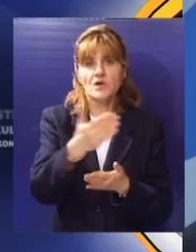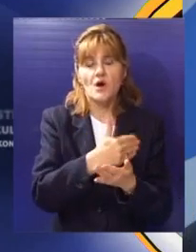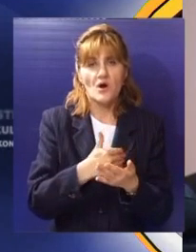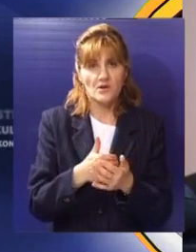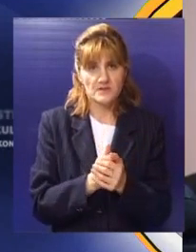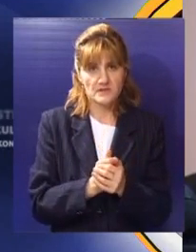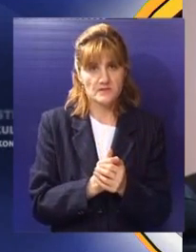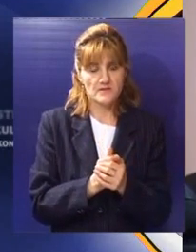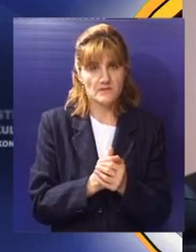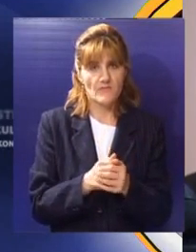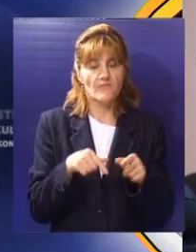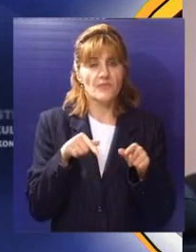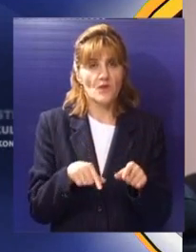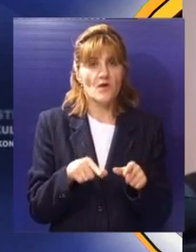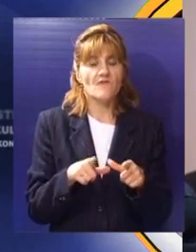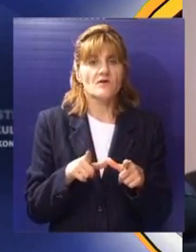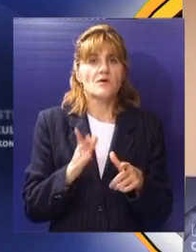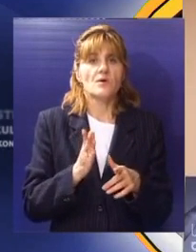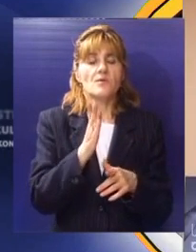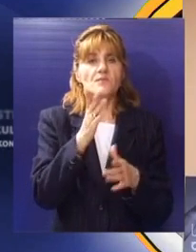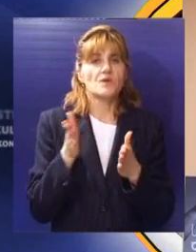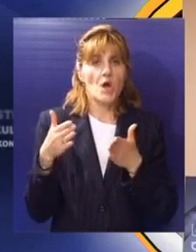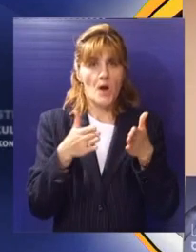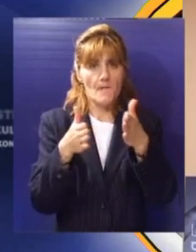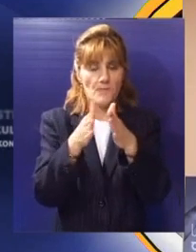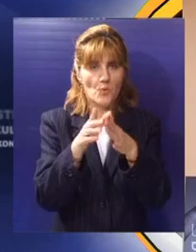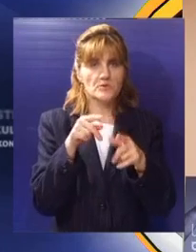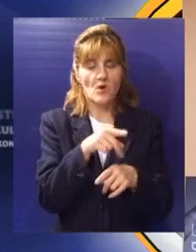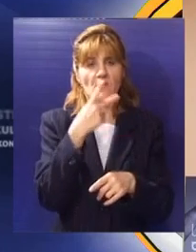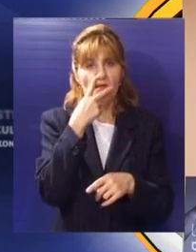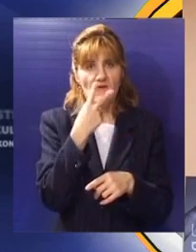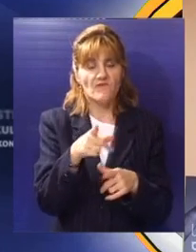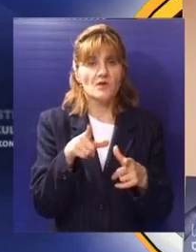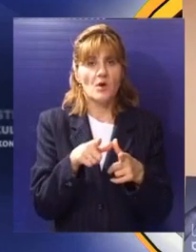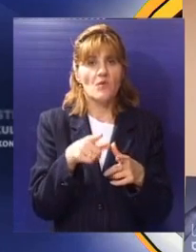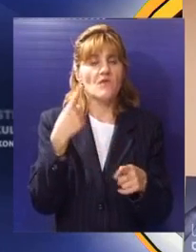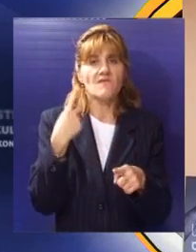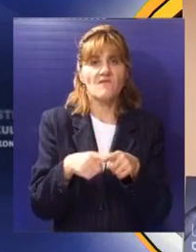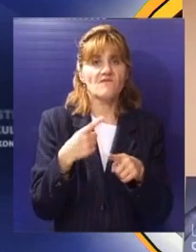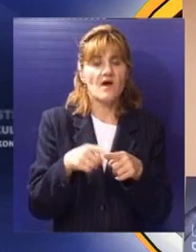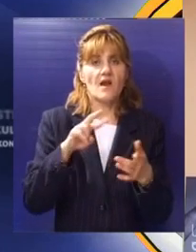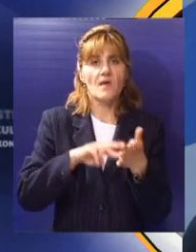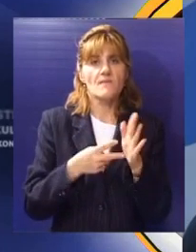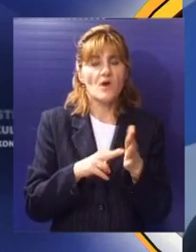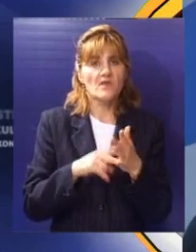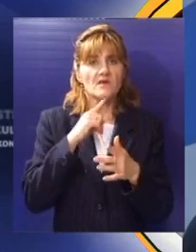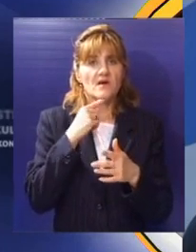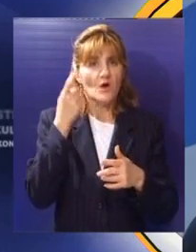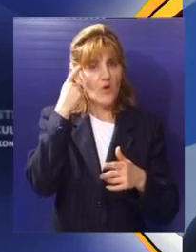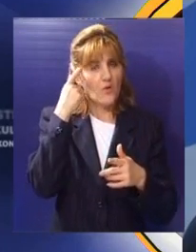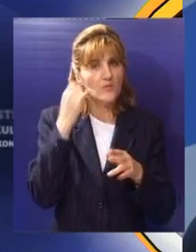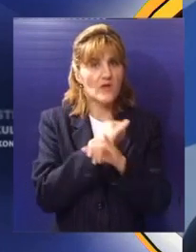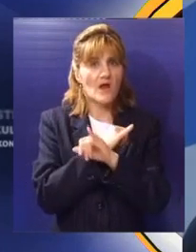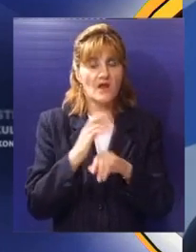iskoristi. Problem s puta nevropeizacije Dubravka Stojanović vidi u rigidnom stavu elite nedostatku političke kulture sprečavanju slobodnog